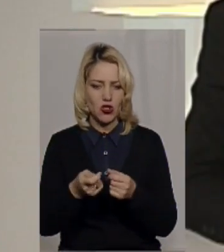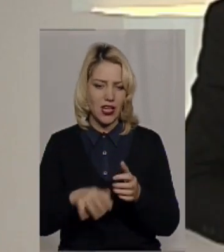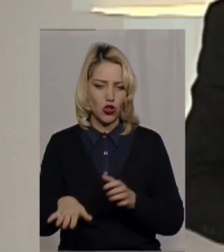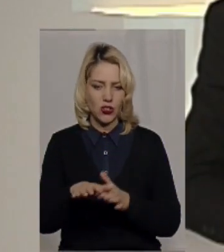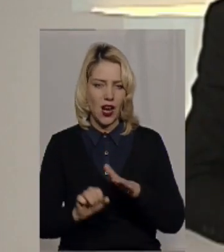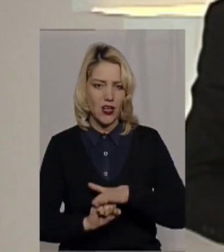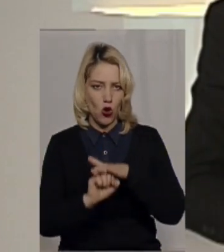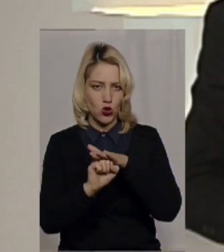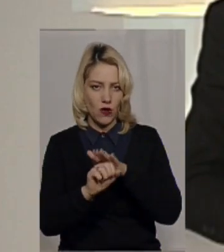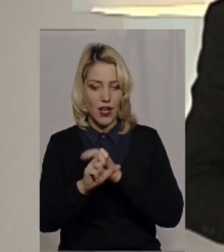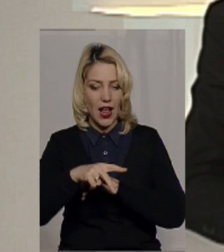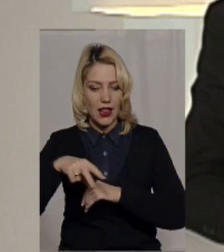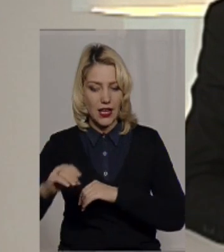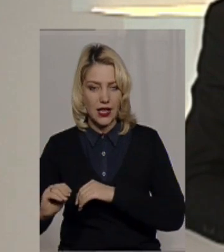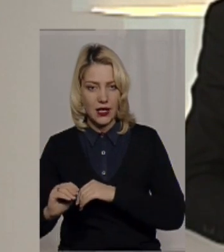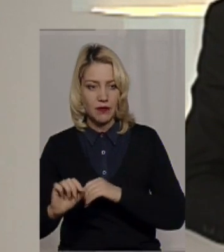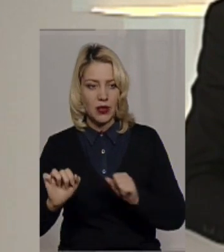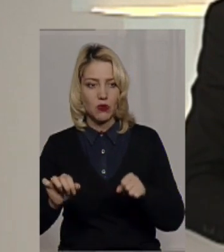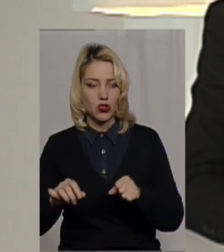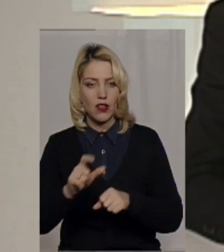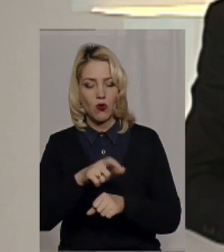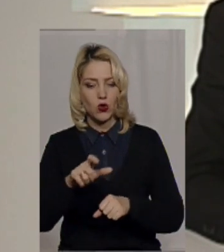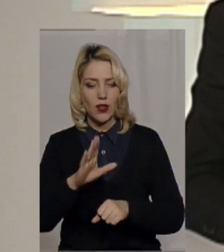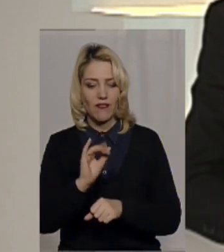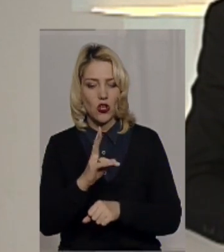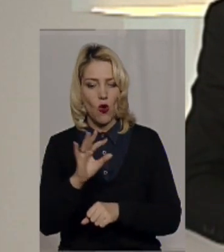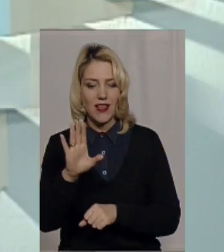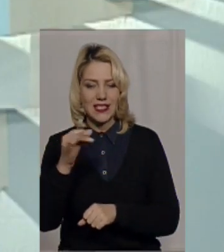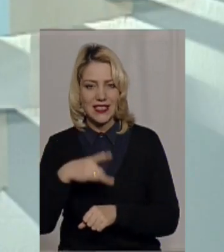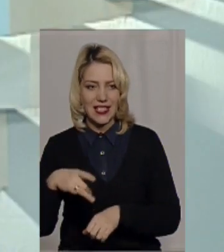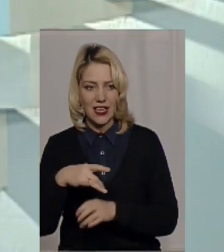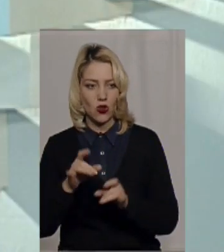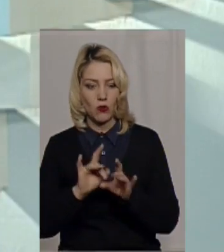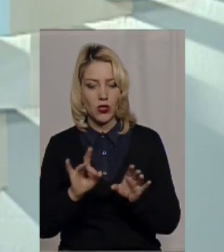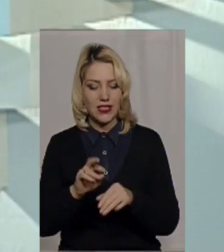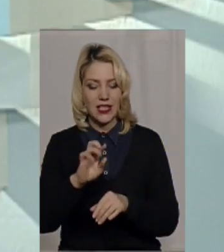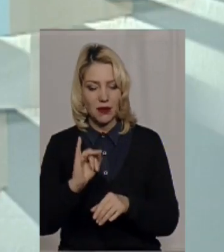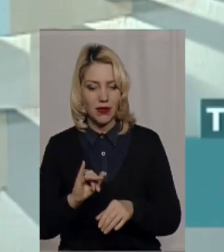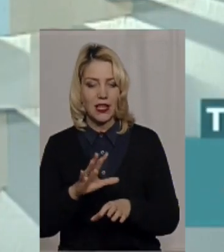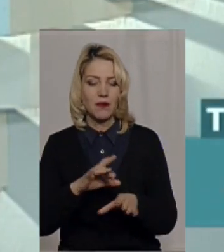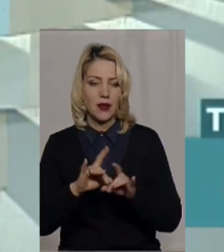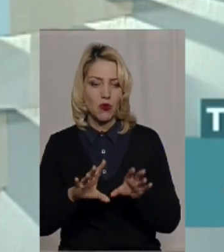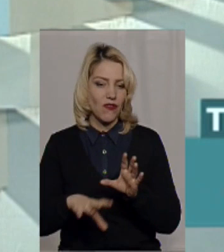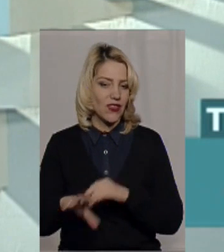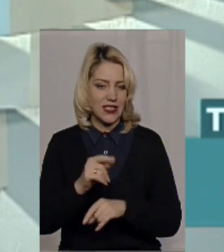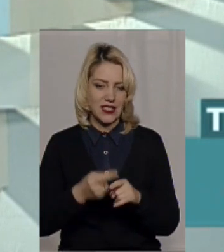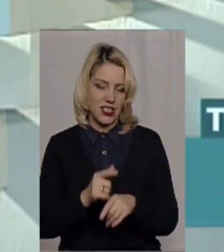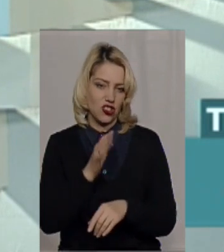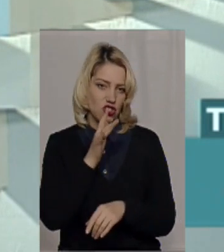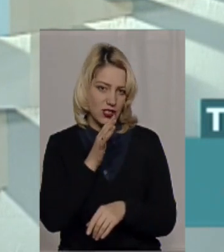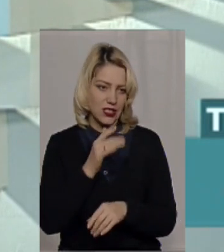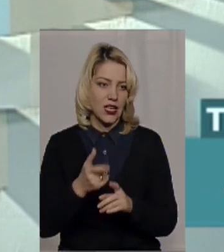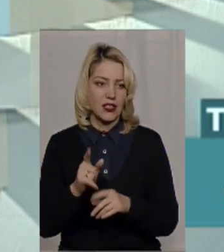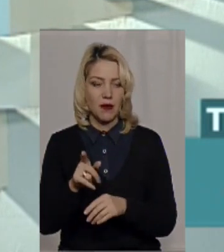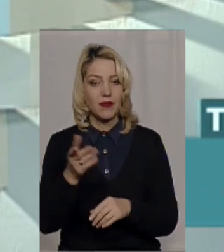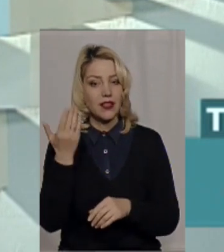-тердоріальній основі. Але, ну, можливо, якби людям Вінковецького району пояснили і пояснювали весь цей час, тому що там